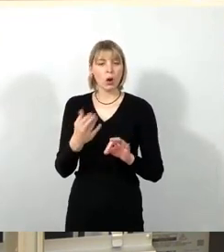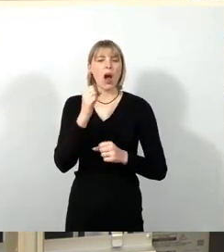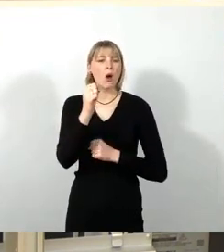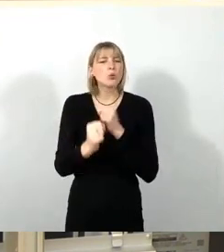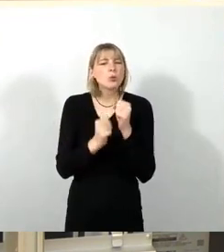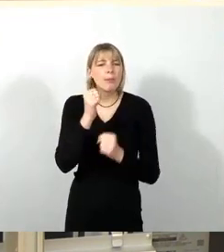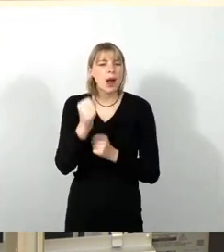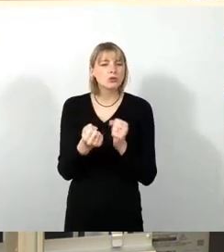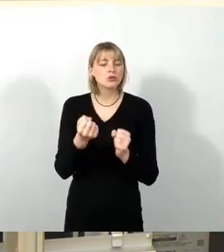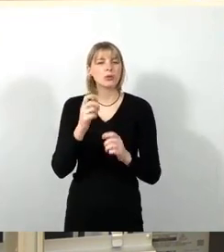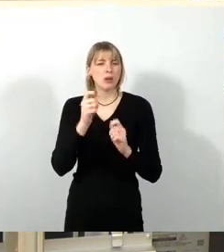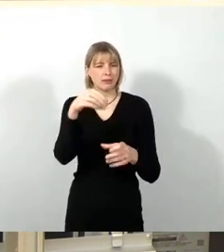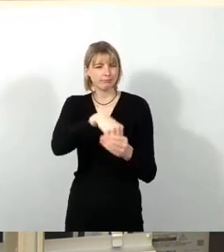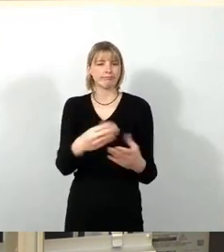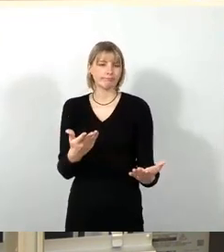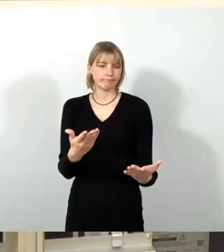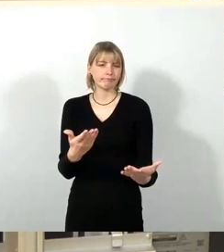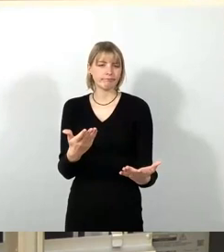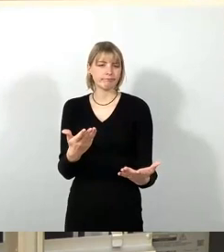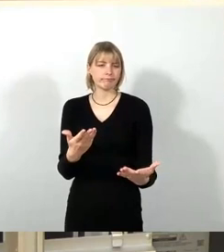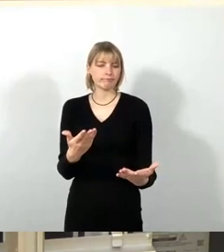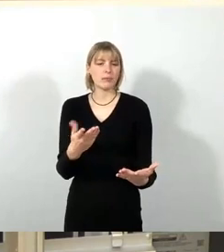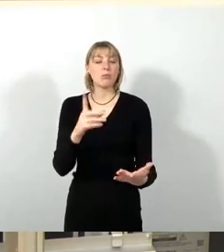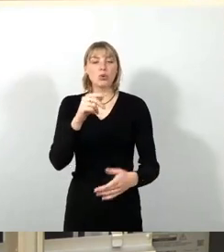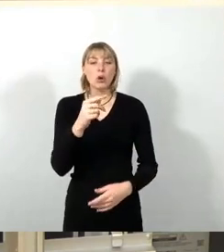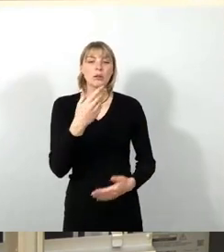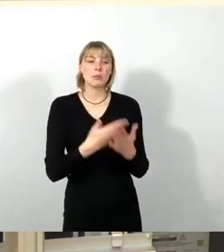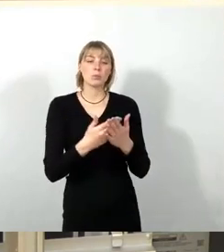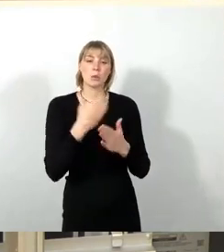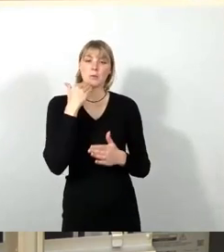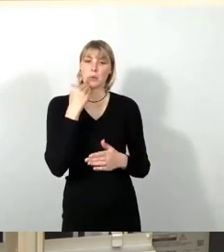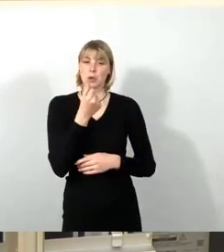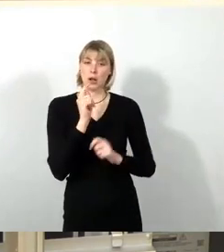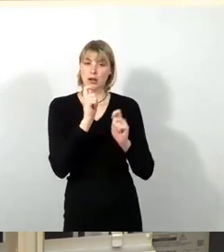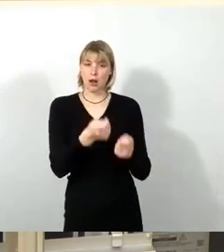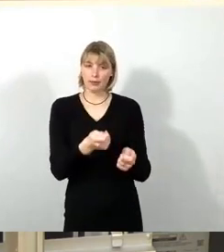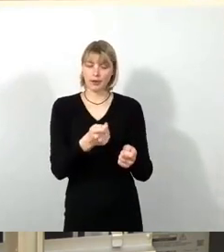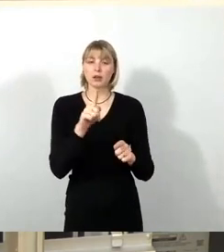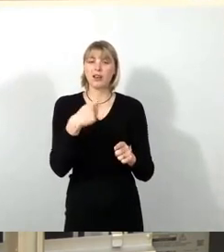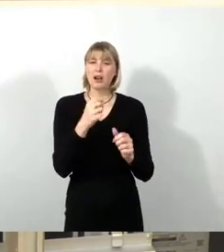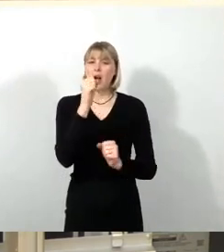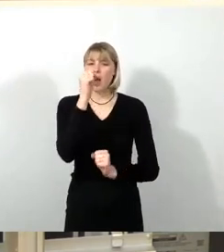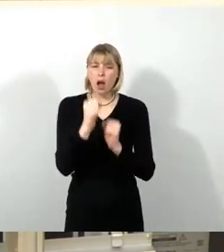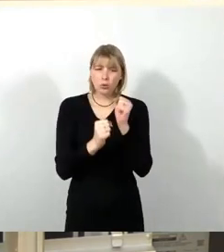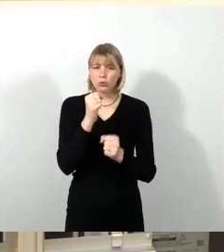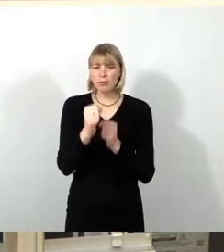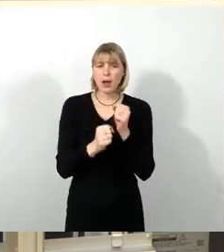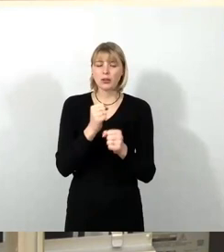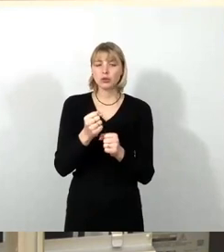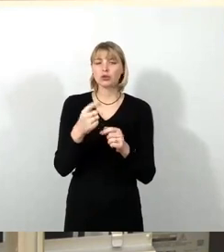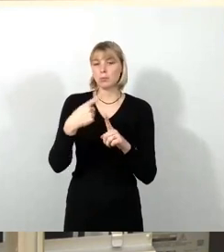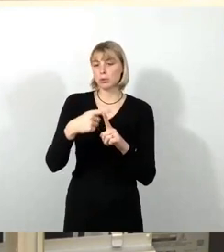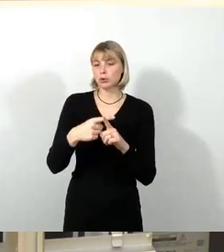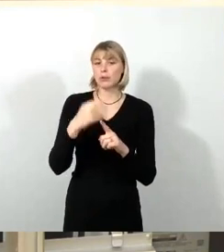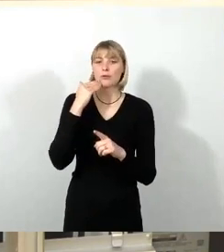wohnt. Das heißt, wenn ich jetzt Wohngeld beantrage, dann soll automatisch bei einem positiven Wohngeldbescheid